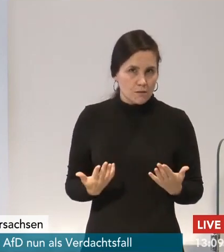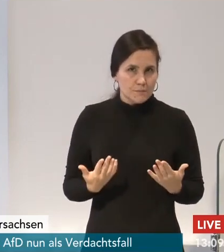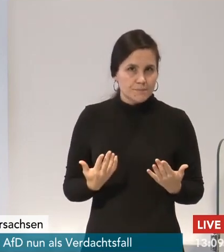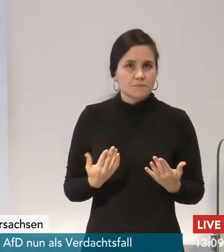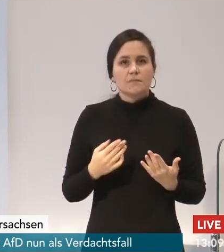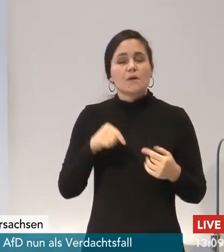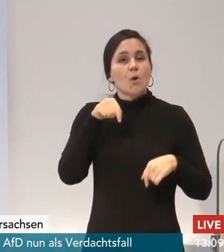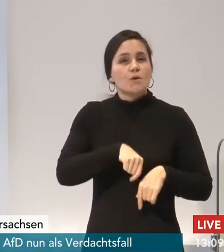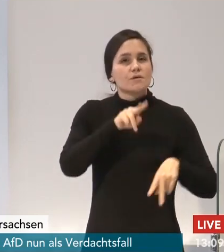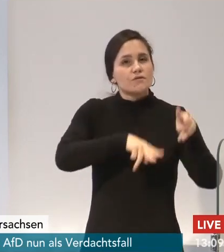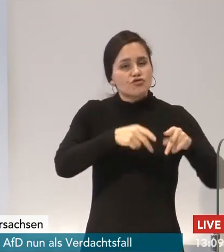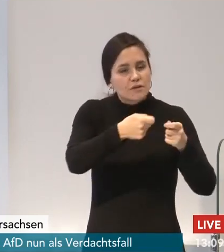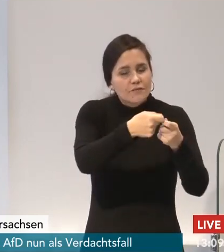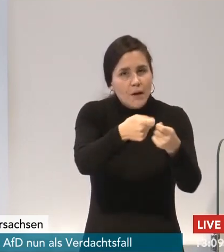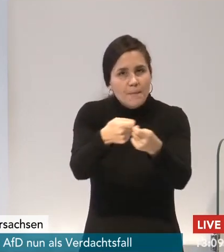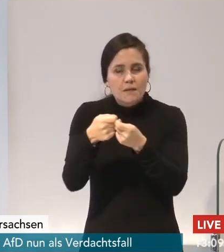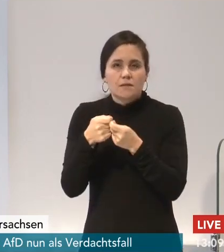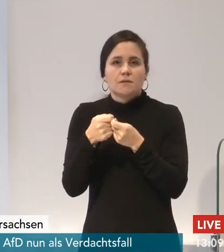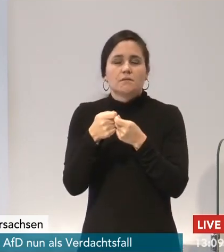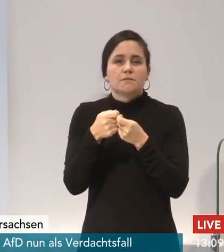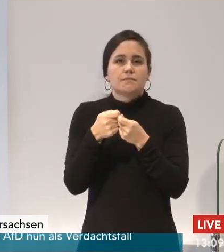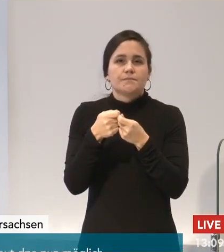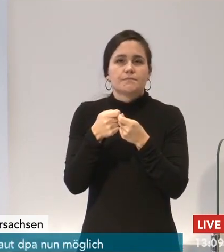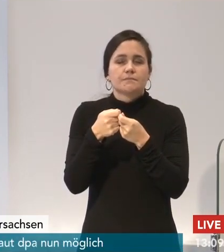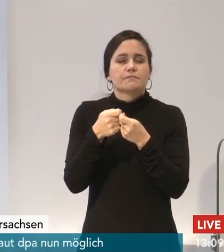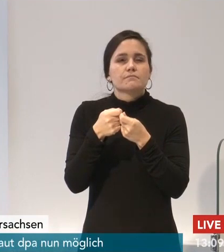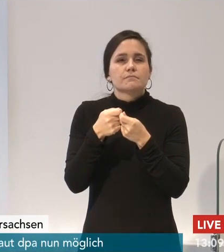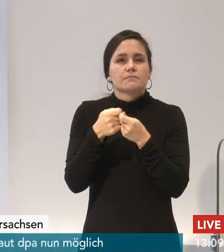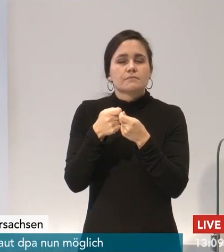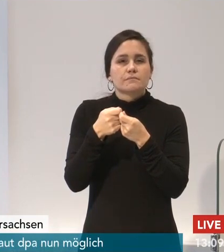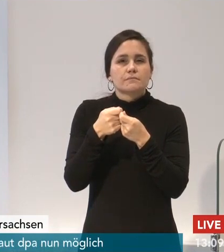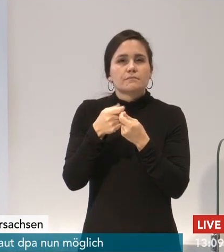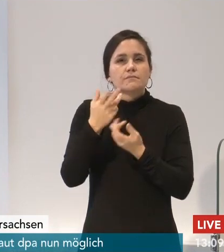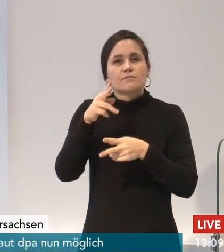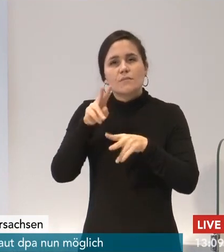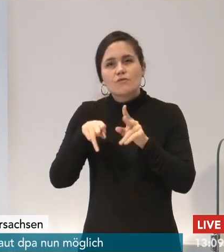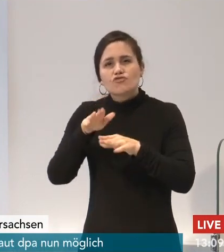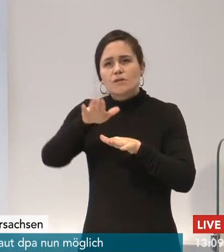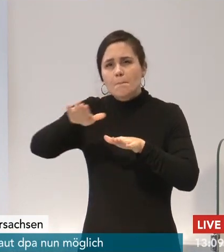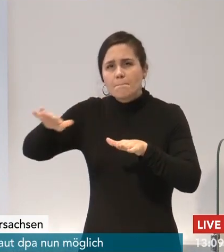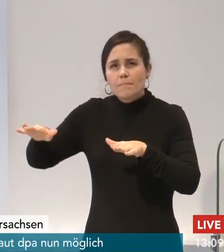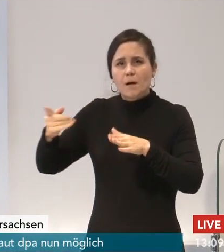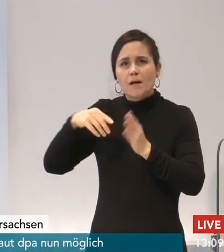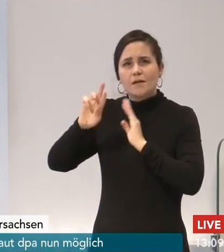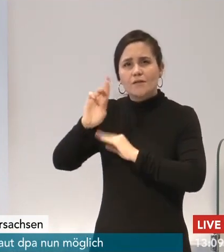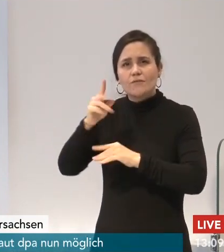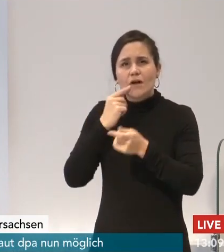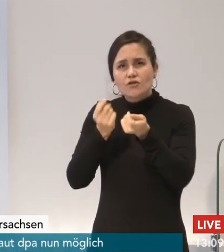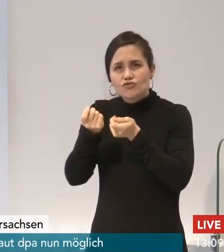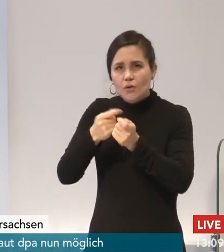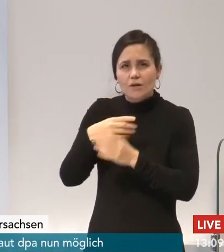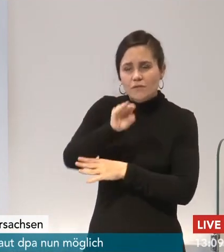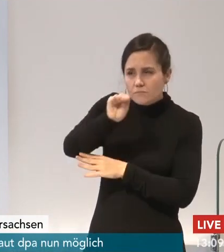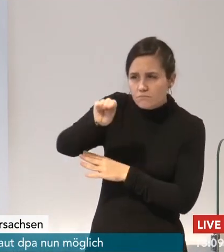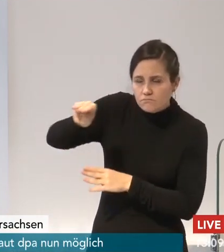unterschiedlichen Akteure in unterschiedlichen Bereichen anschreiben. Wir haben bereits die